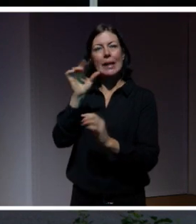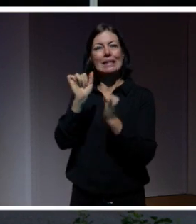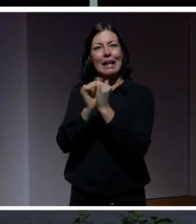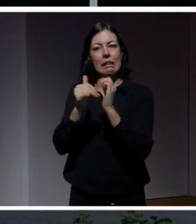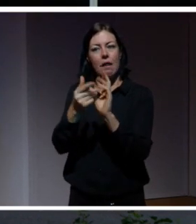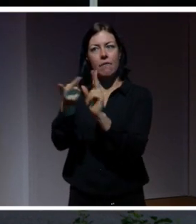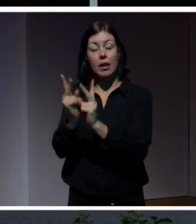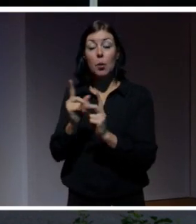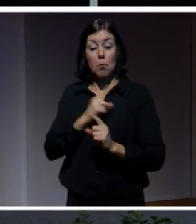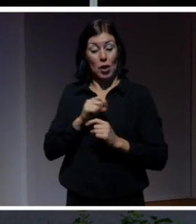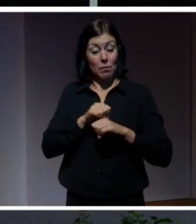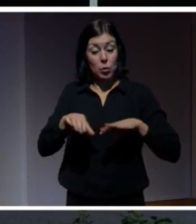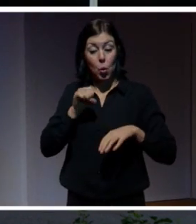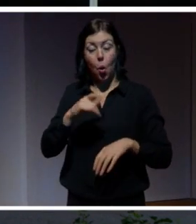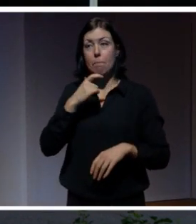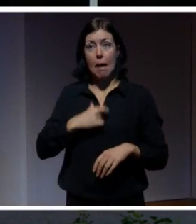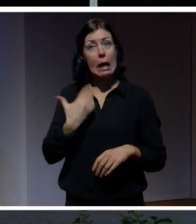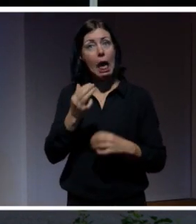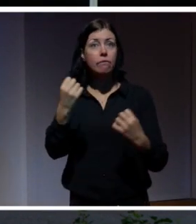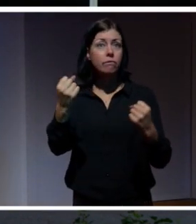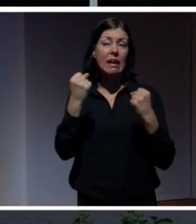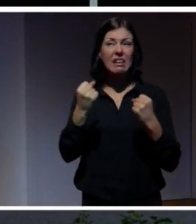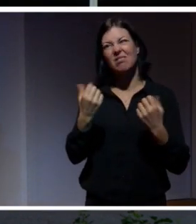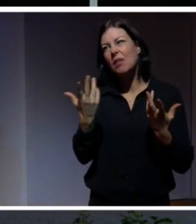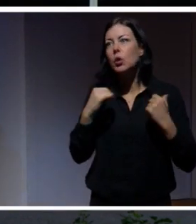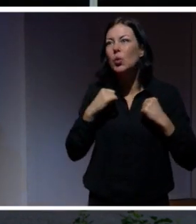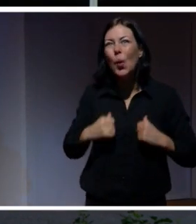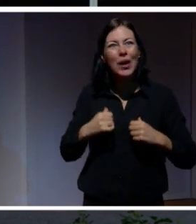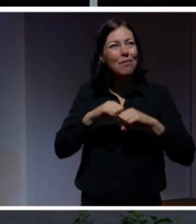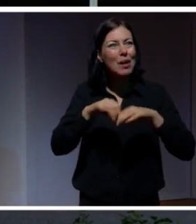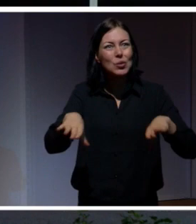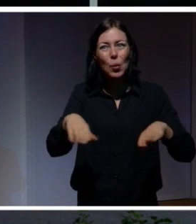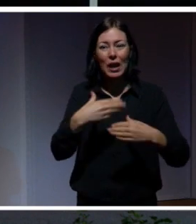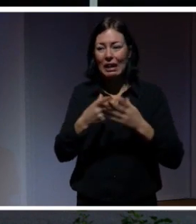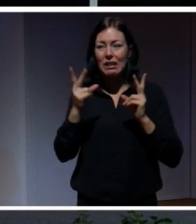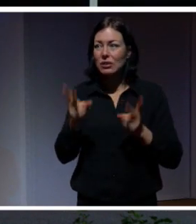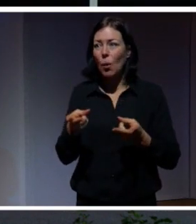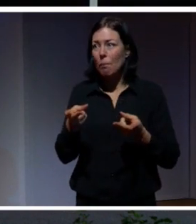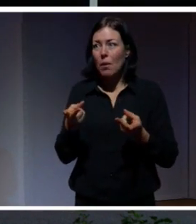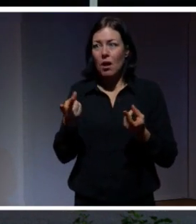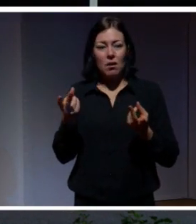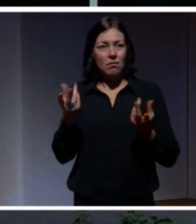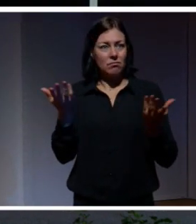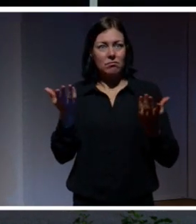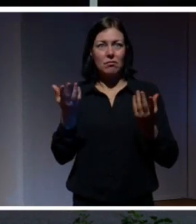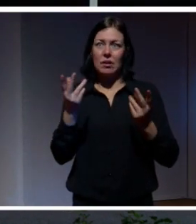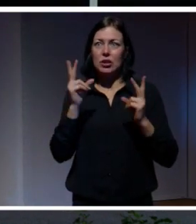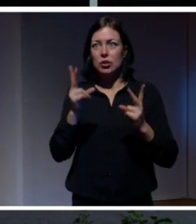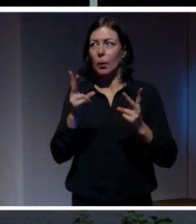all information som finns om mig, det är ju helt irrelevant och ganska tråkig information som inte alls skulle tillföra någonting i den här stunden just nu.